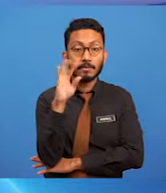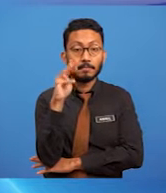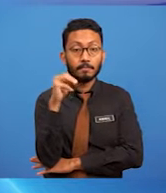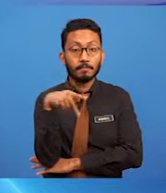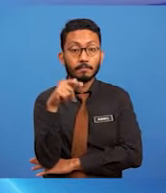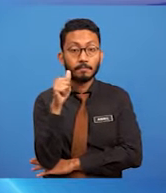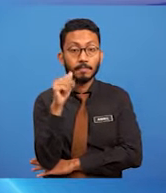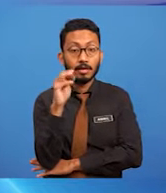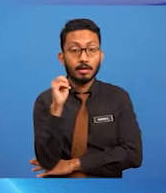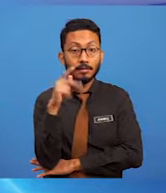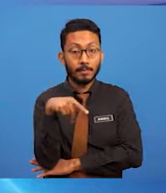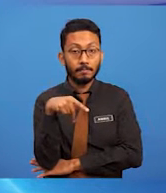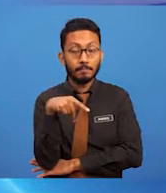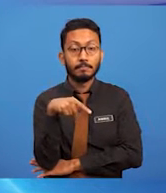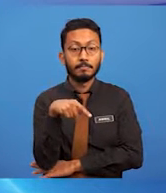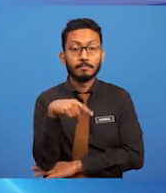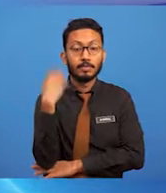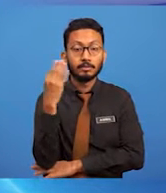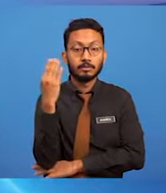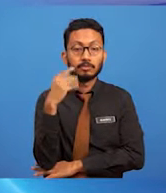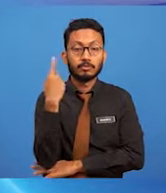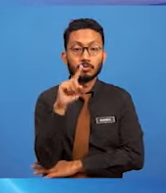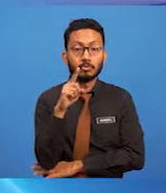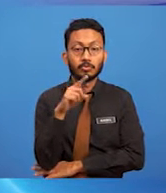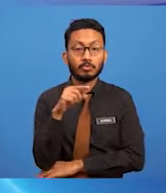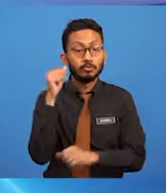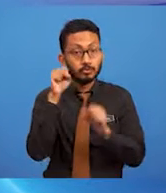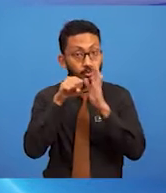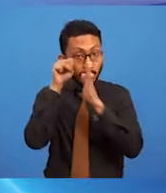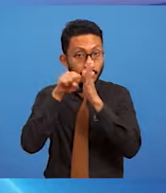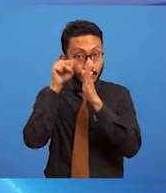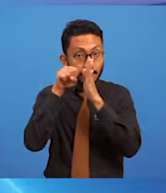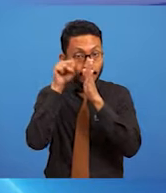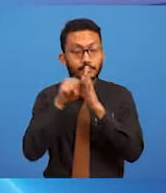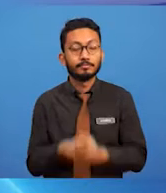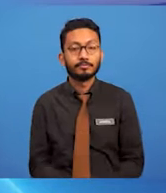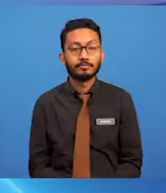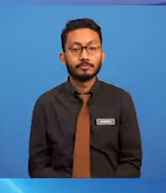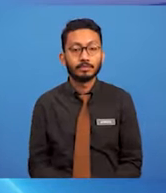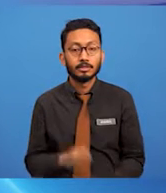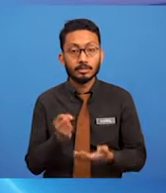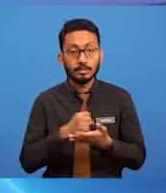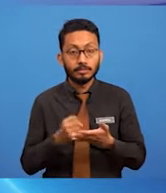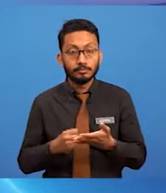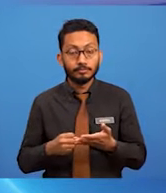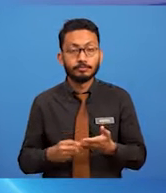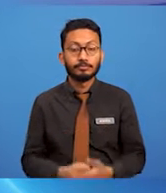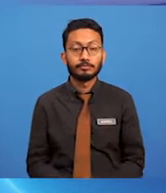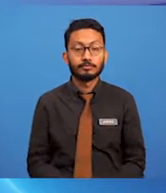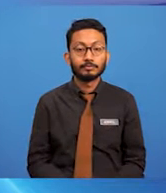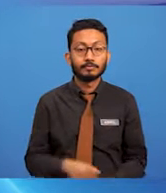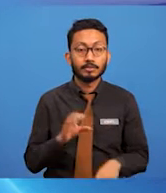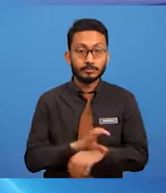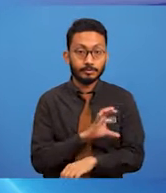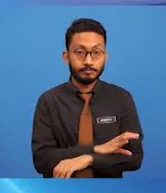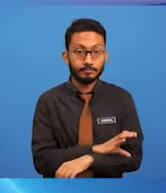biasa untuk fotografi atau seni digital kerana ia mengandungi